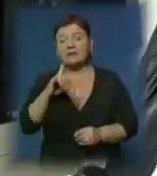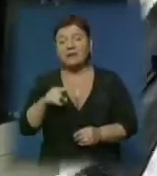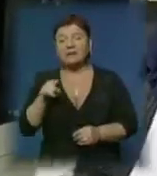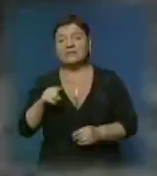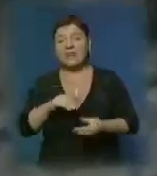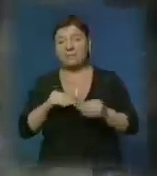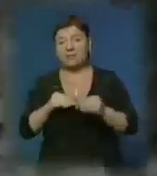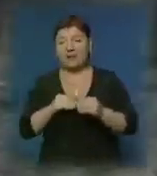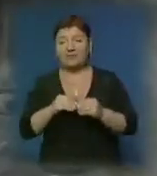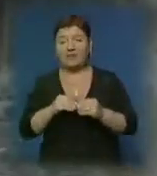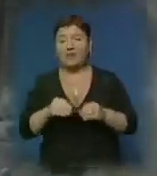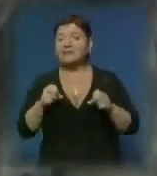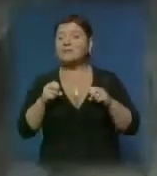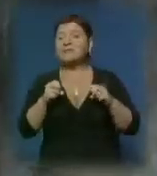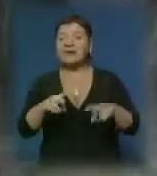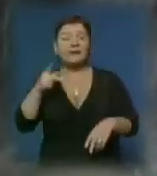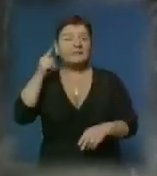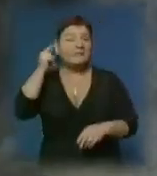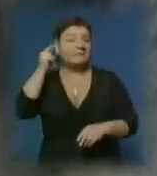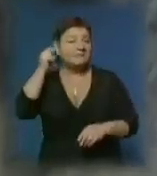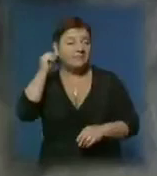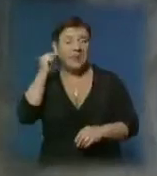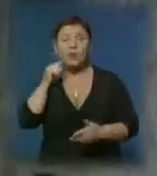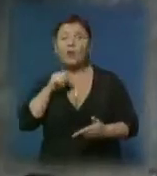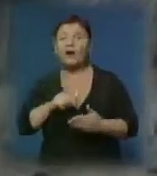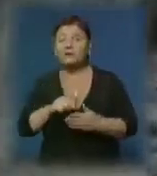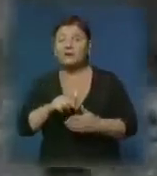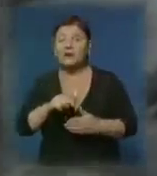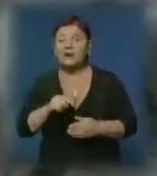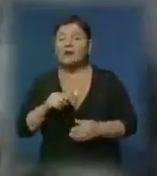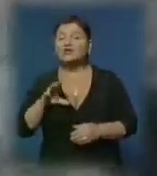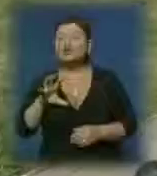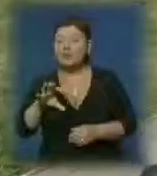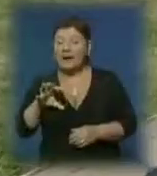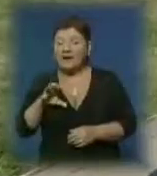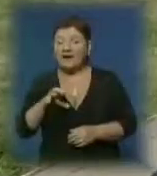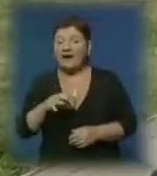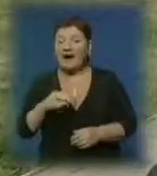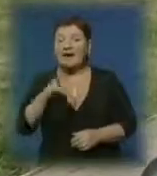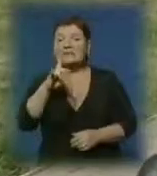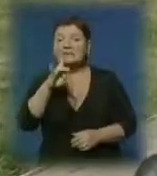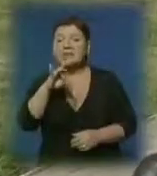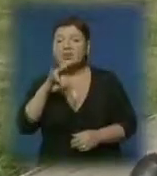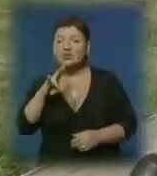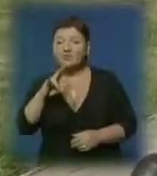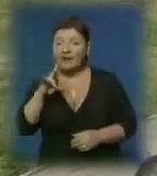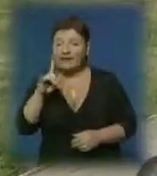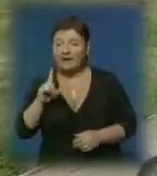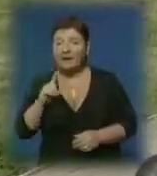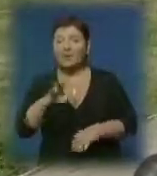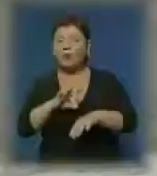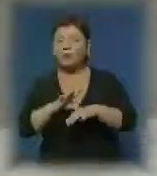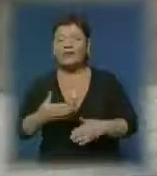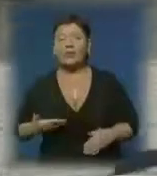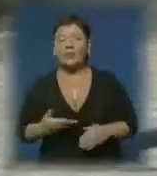цієї проблеми. Спеціальний чіп у вусі собаки вказує – вона стерилізована. Організація «Допоможе другу» наразі намагається проводити